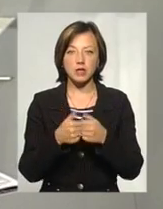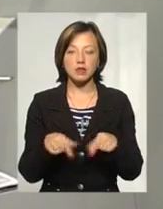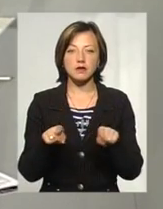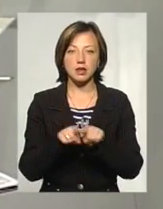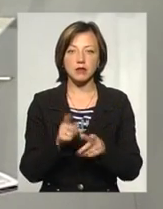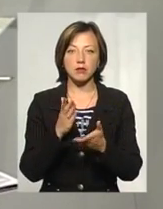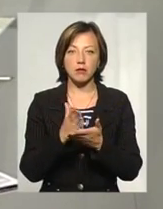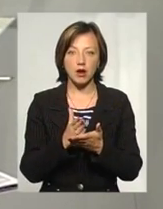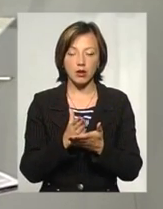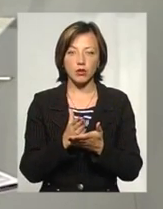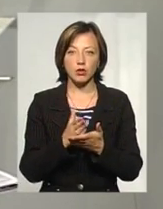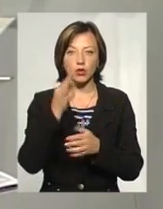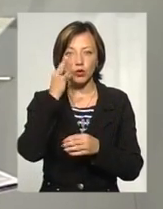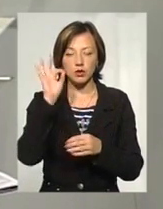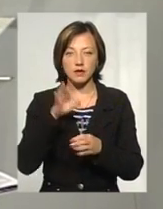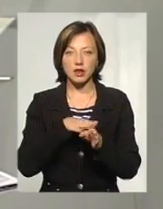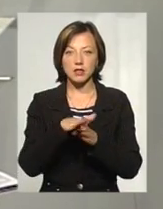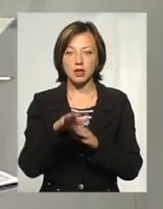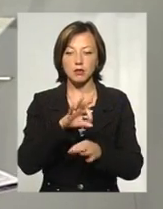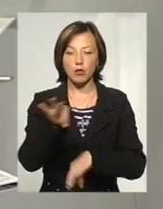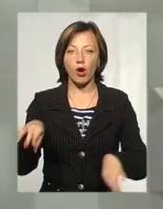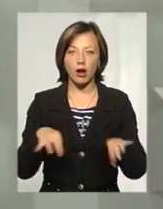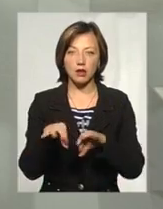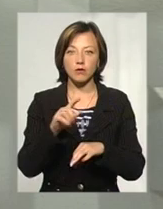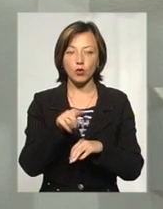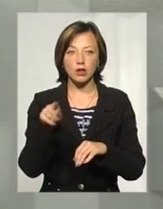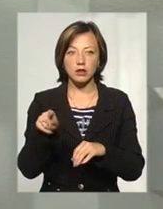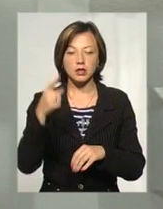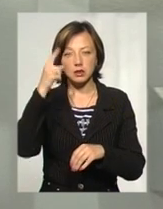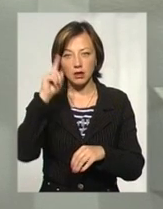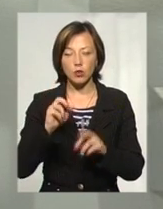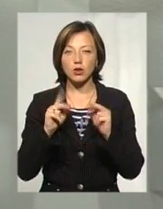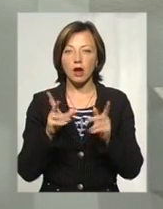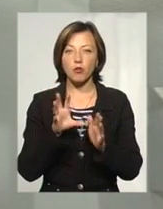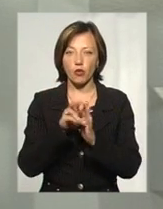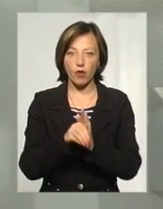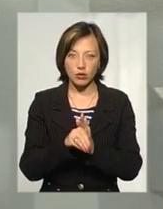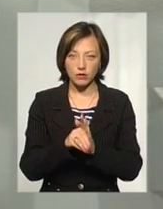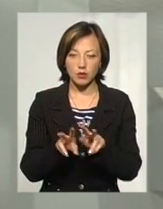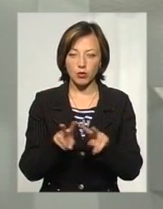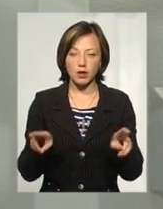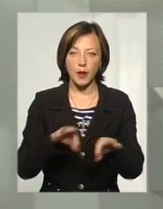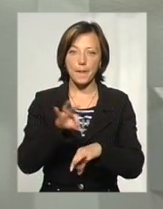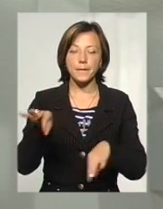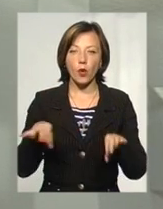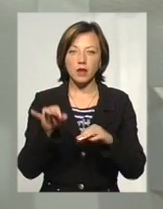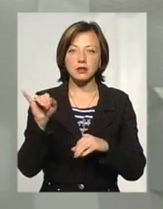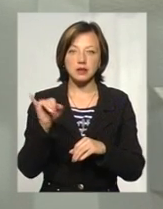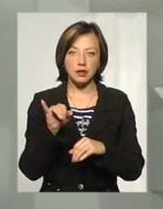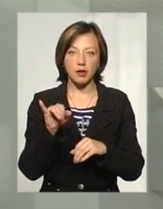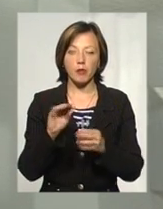-таки мають вже якийсь досвід реалізації проєктів, вони знають, як впроваджувати подібні проєкти. І